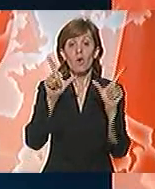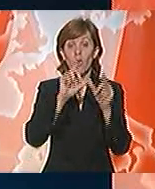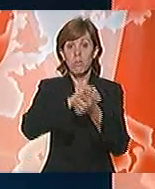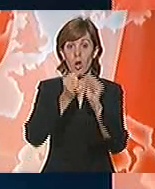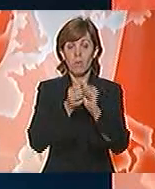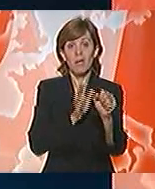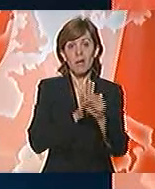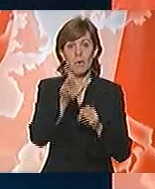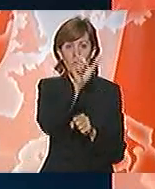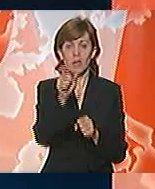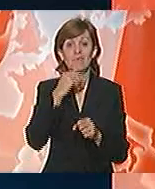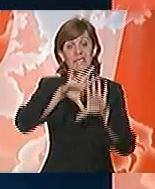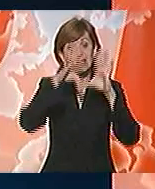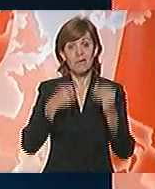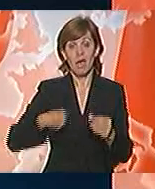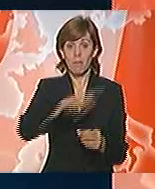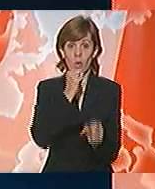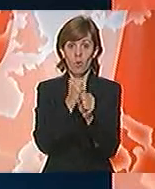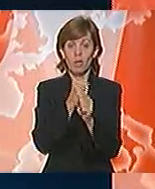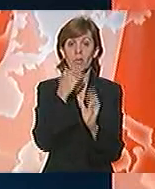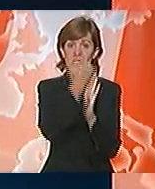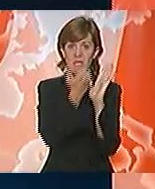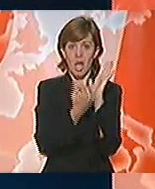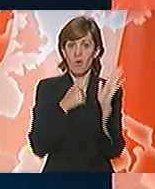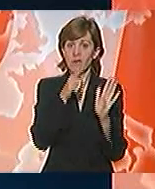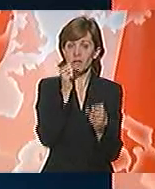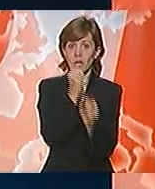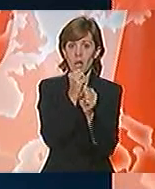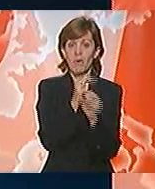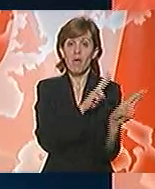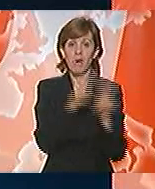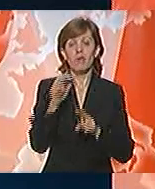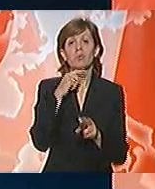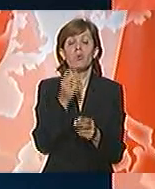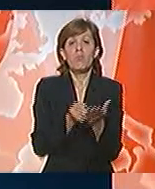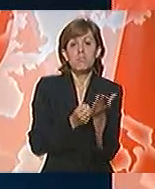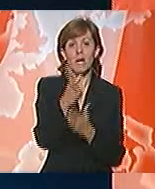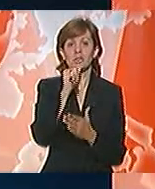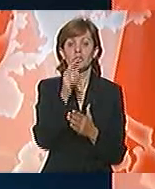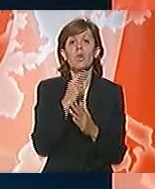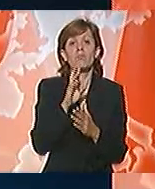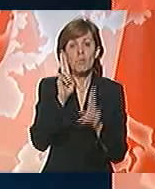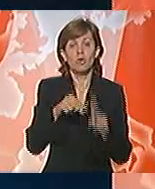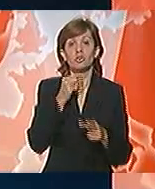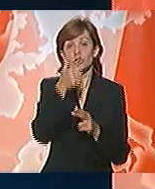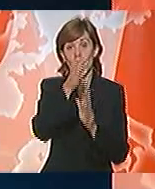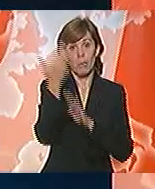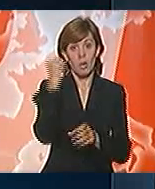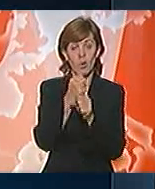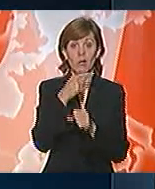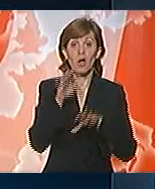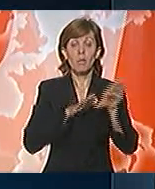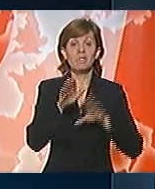protiv huliganstva učinit ćemo sve da napravimo takav zakonski okvir koji će pravdu učiniti brzom i dostižnom, izjavila je